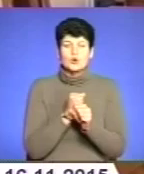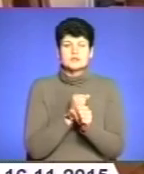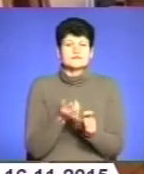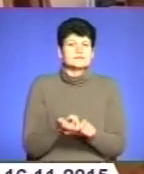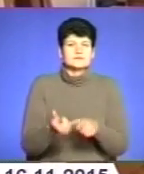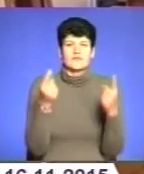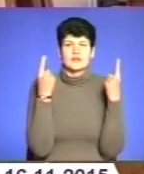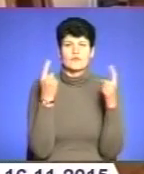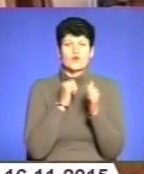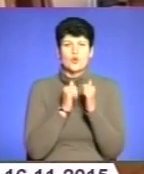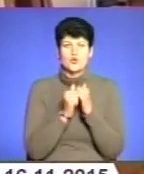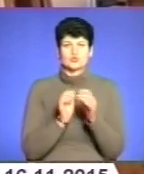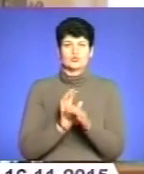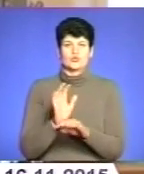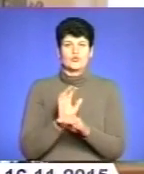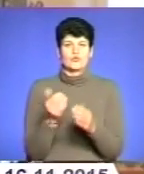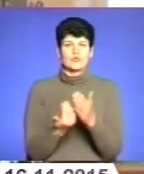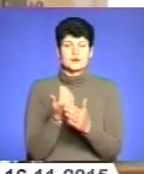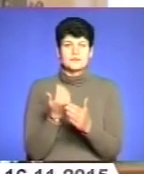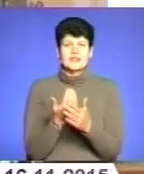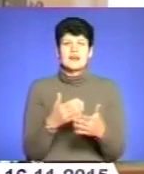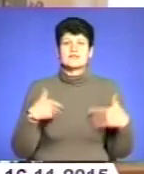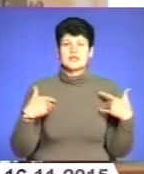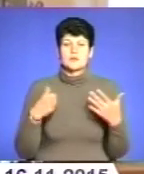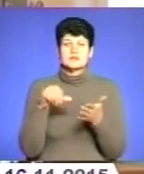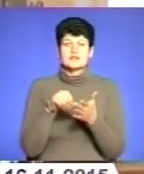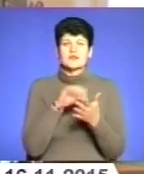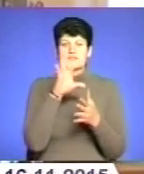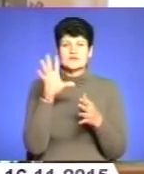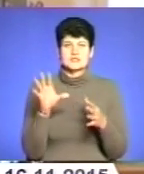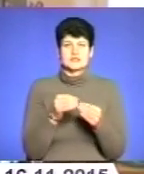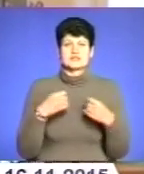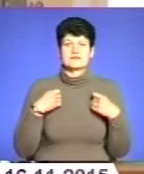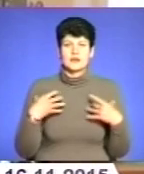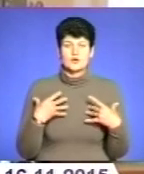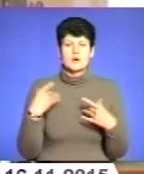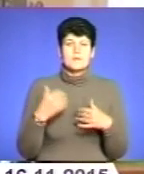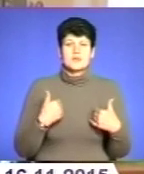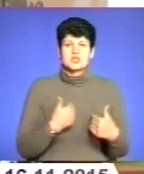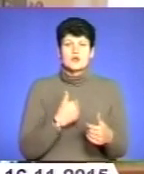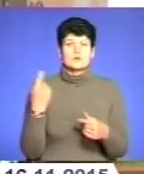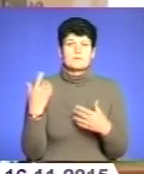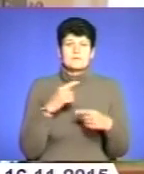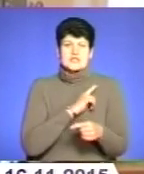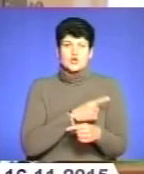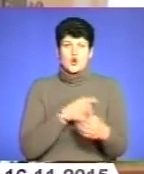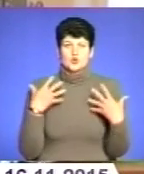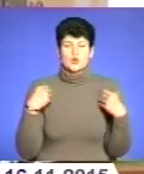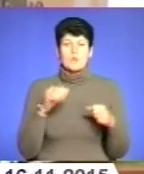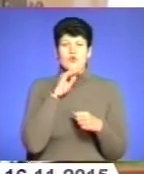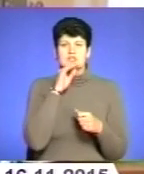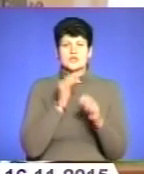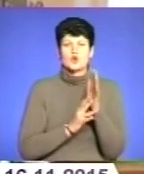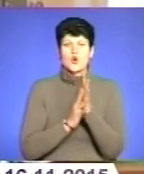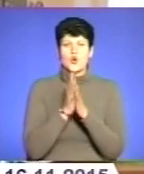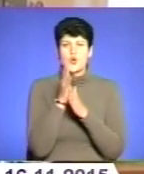кожному медійному випуску. Вітаю працівників всіх професій з цим святом. Всім вам бажаю першого міцного здоров'я, професійного росту, кар